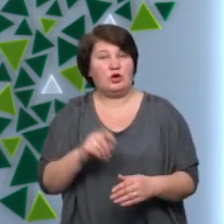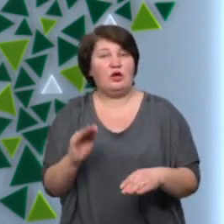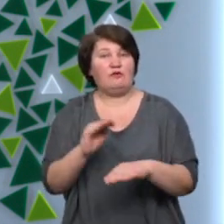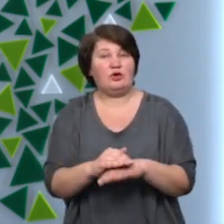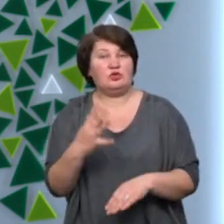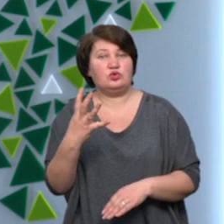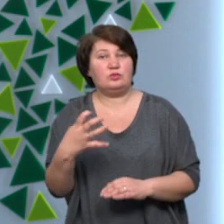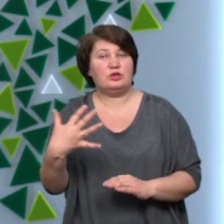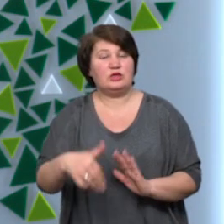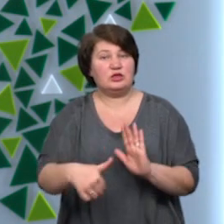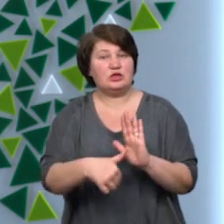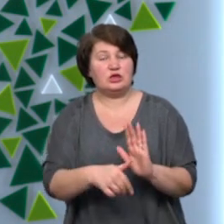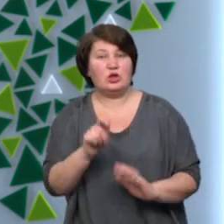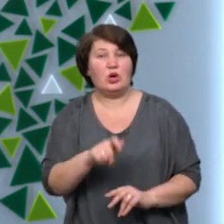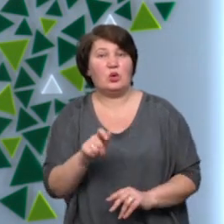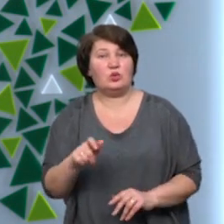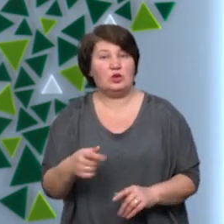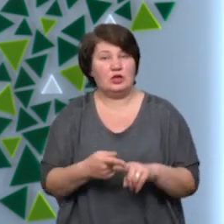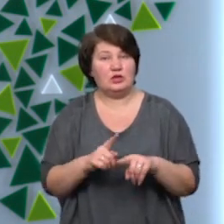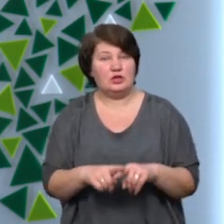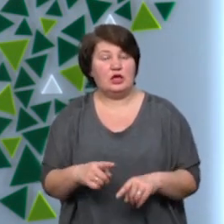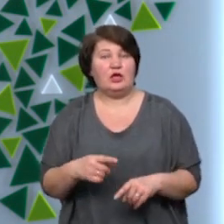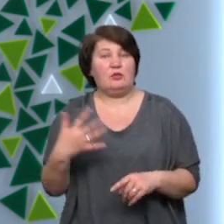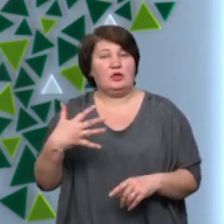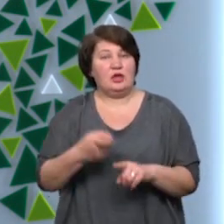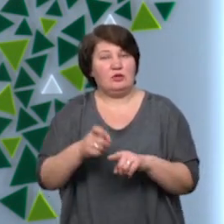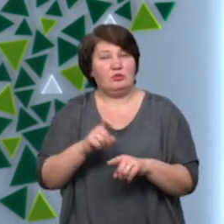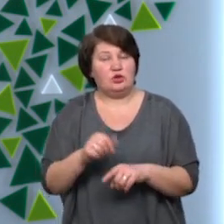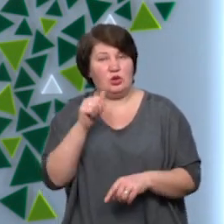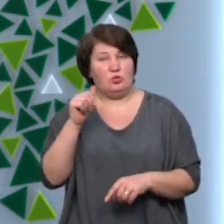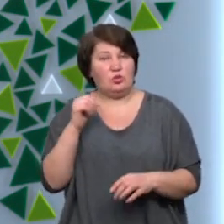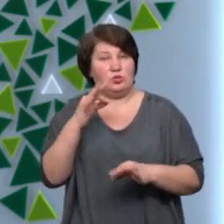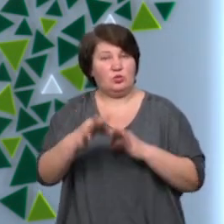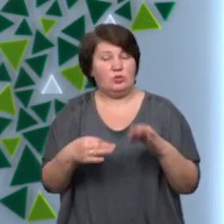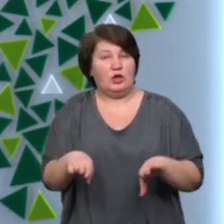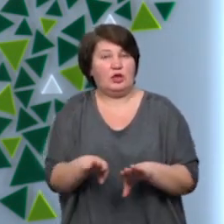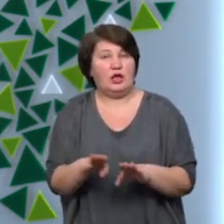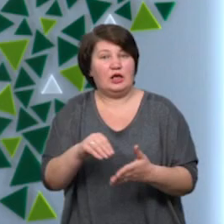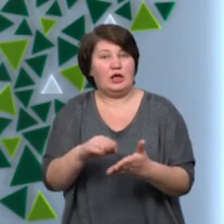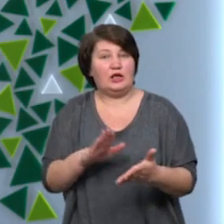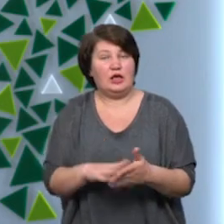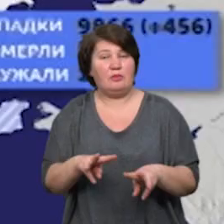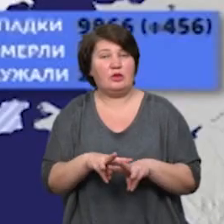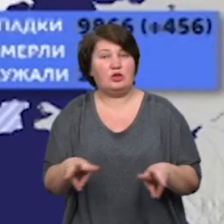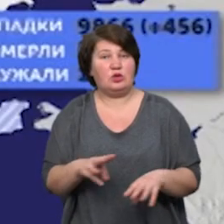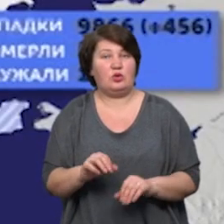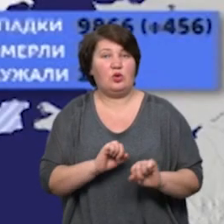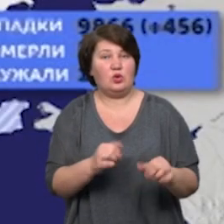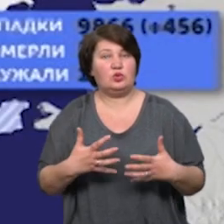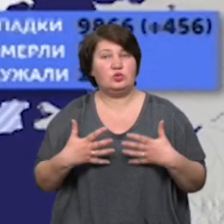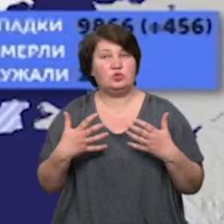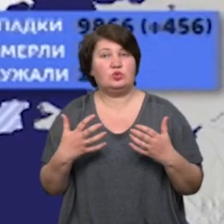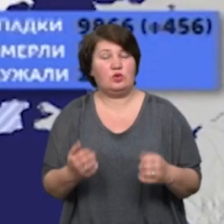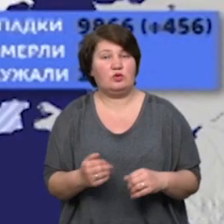456 людей. Це майже на півсотні більше, ніж минулої доби. Такі дані Міністерства охорони здоров'я серед тих, у кого